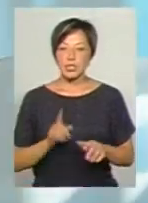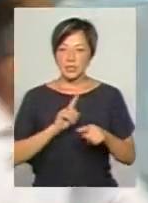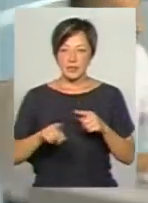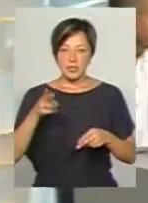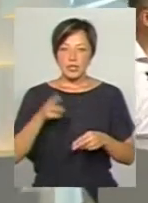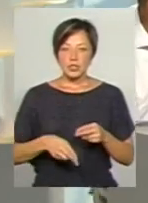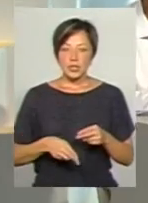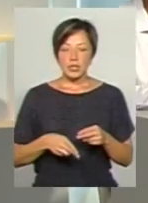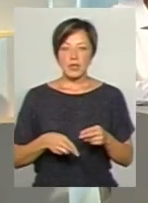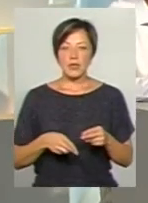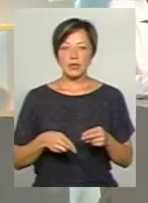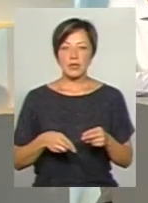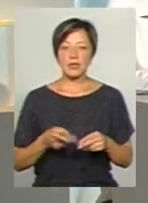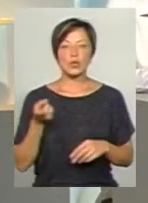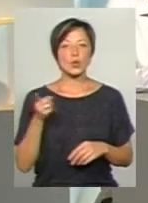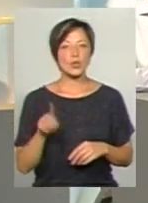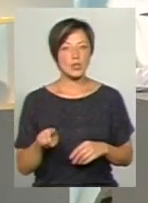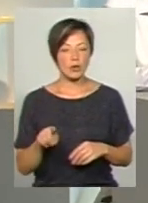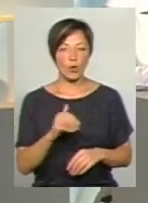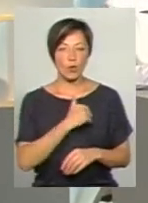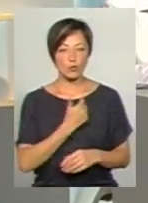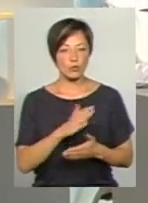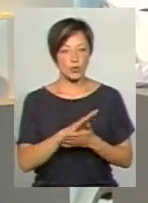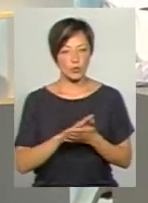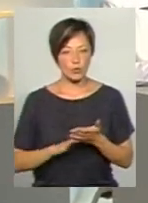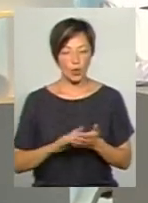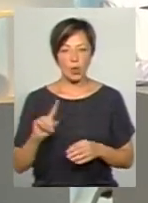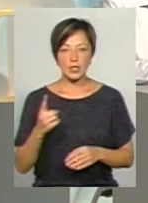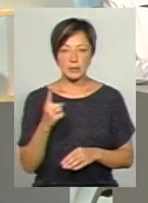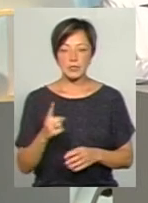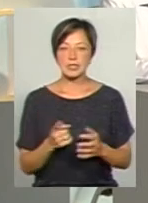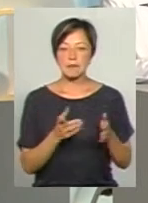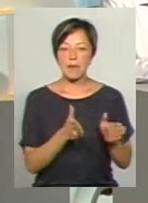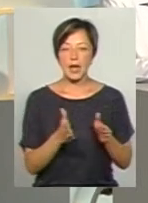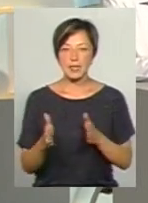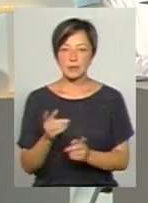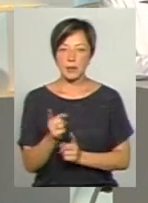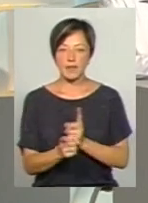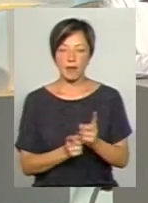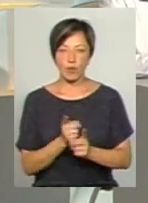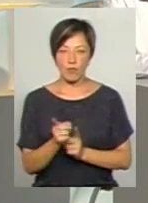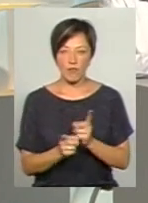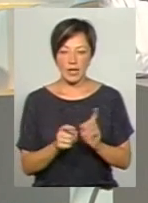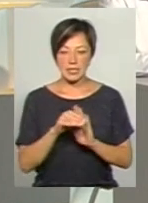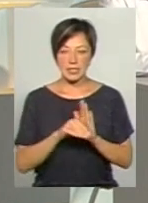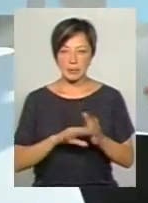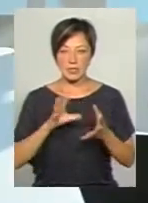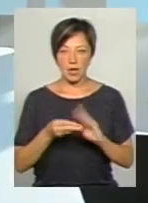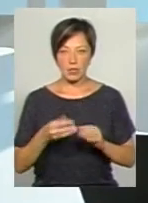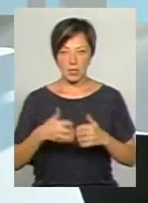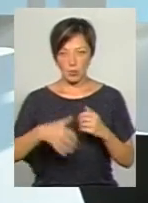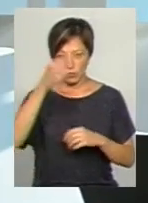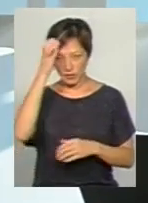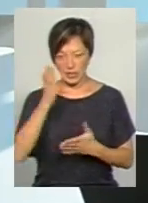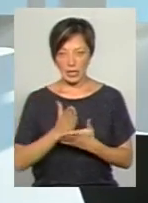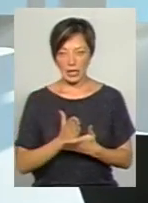ви закінчили. Тоді хочу продовжити, що одним із механізмів реформування системи загальної середньої освіти